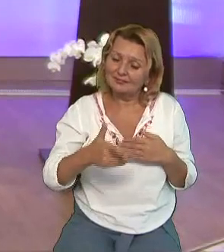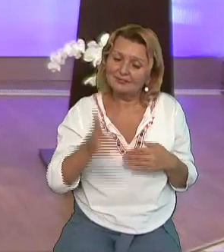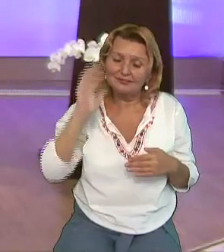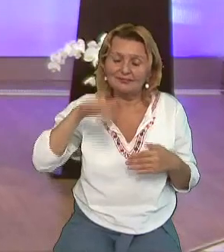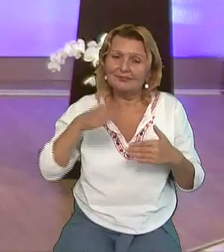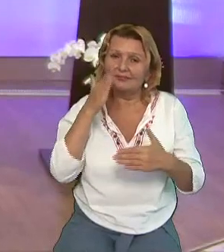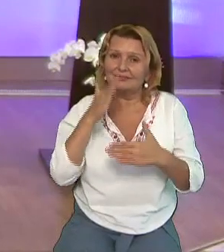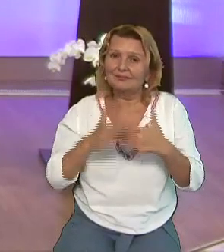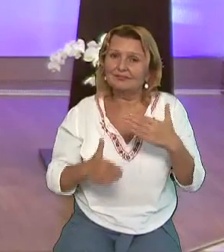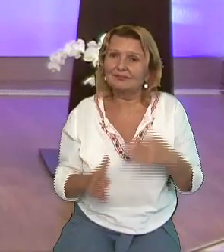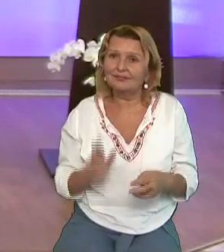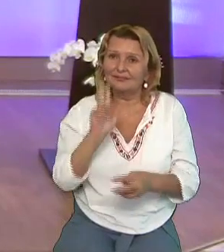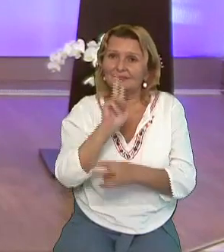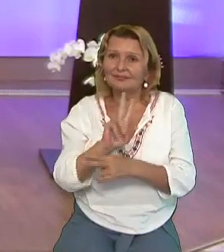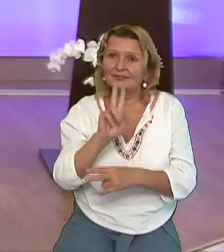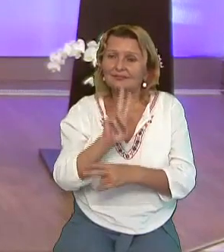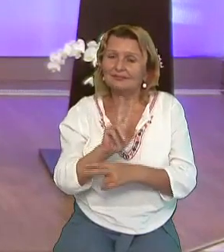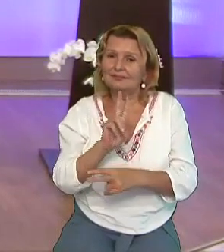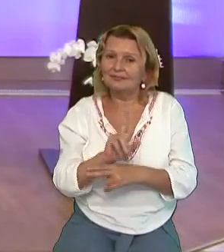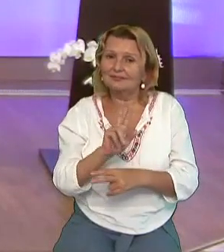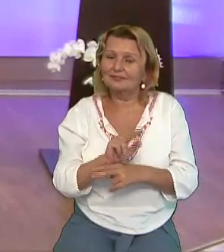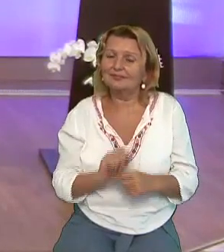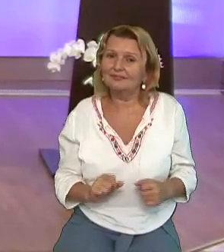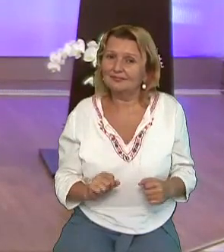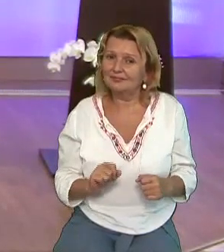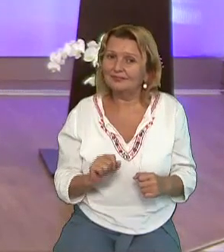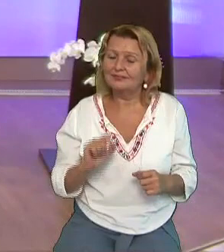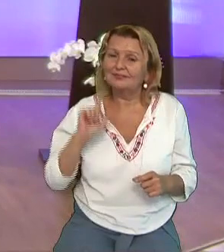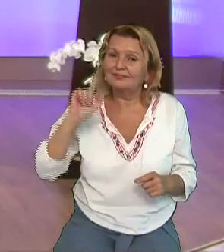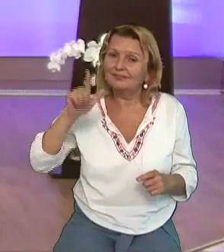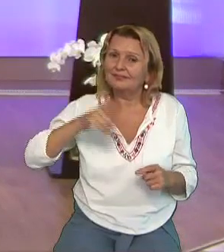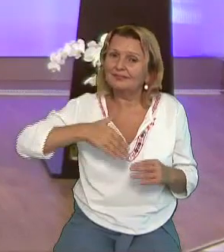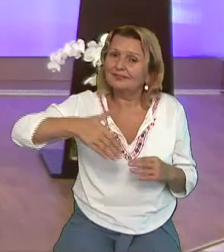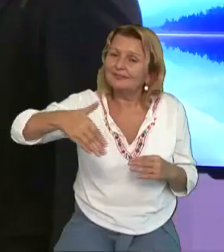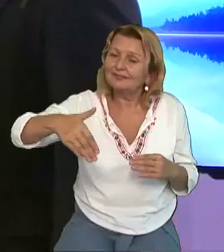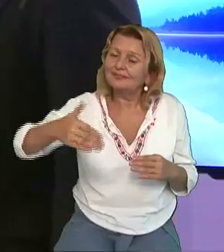Vechează când curând el va veni